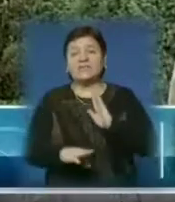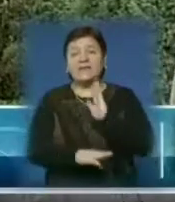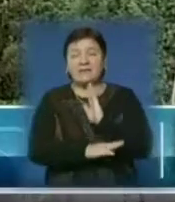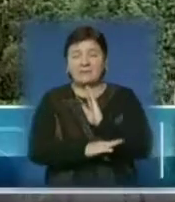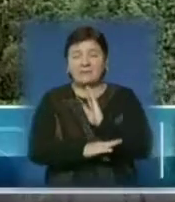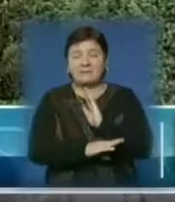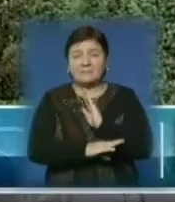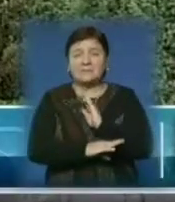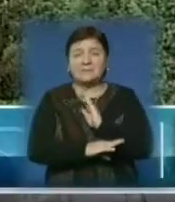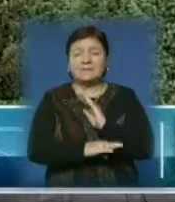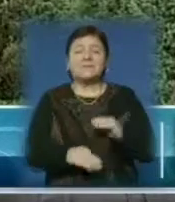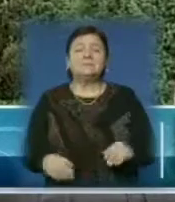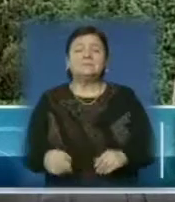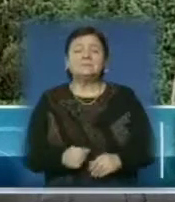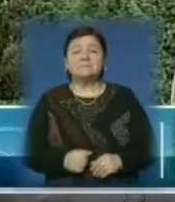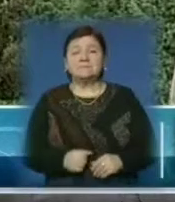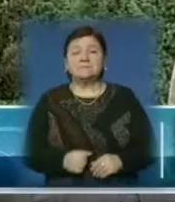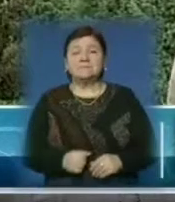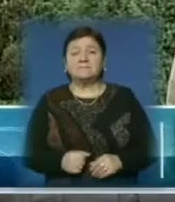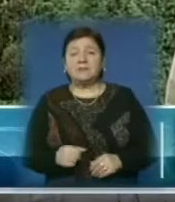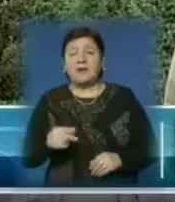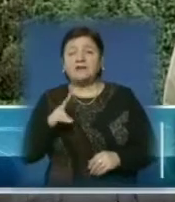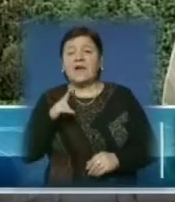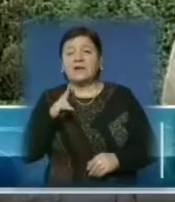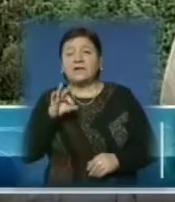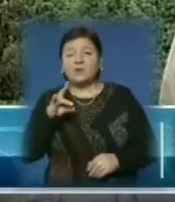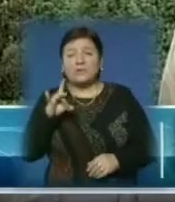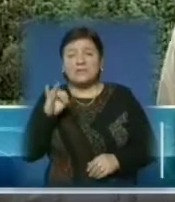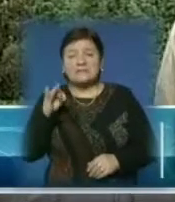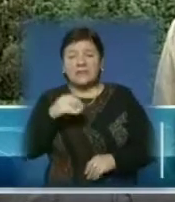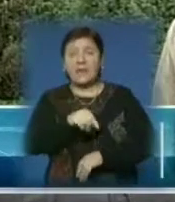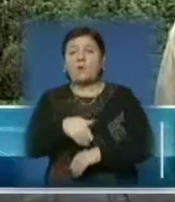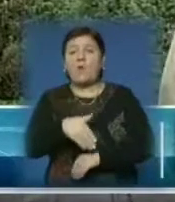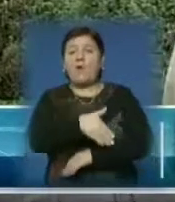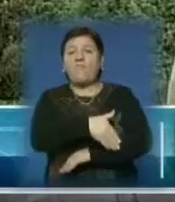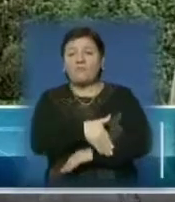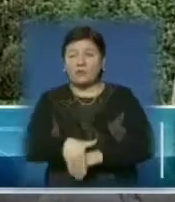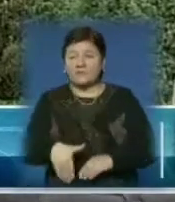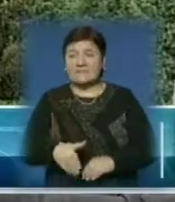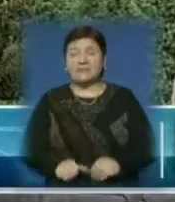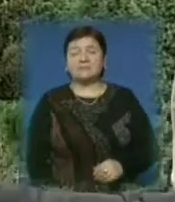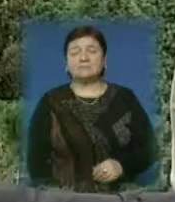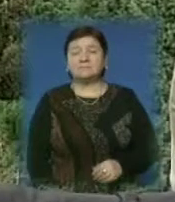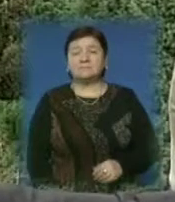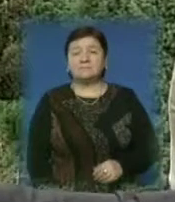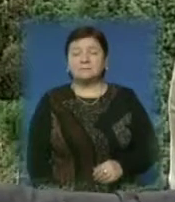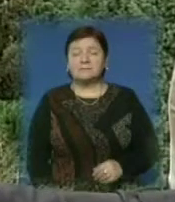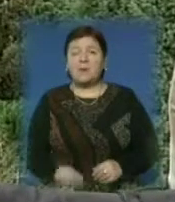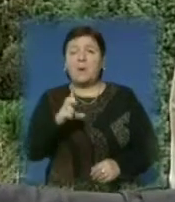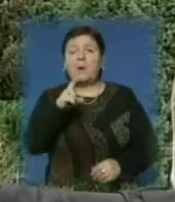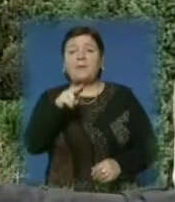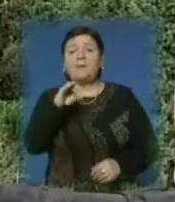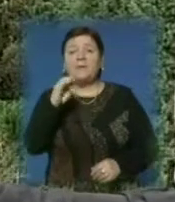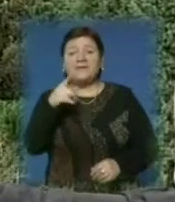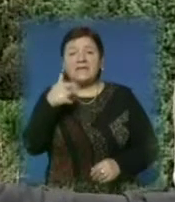-Петефі, сквер Роторійський, по вулиці Підгірній,